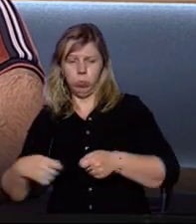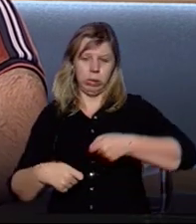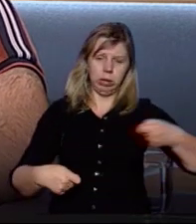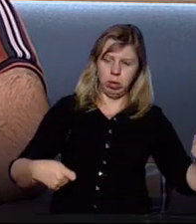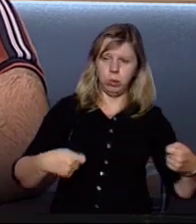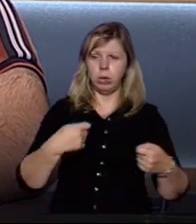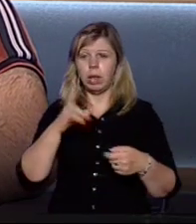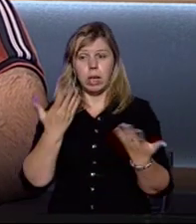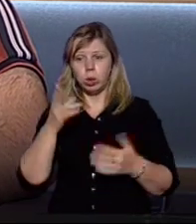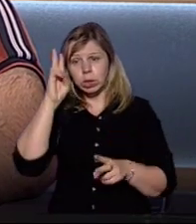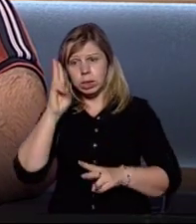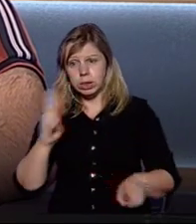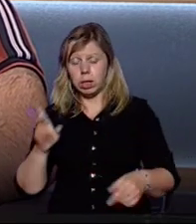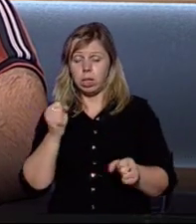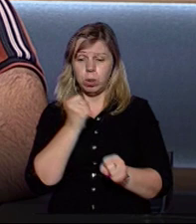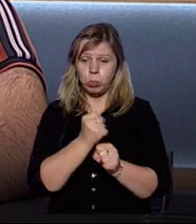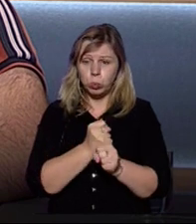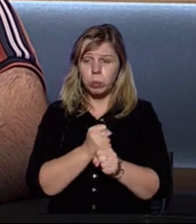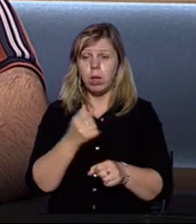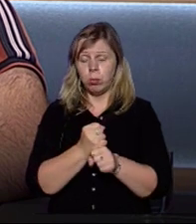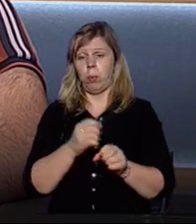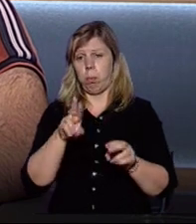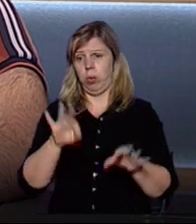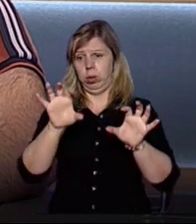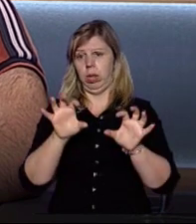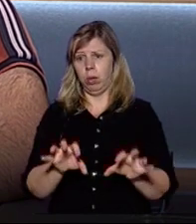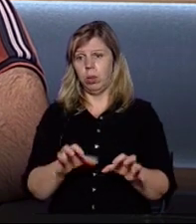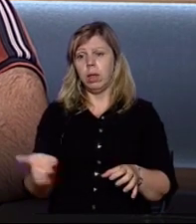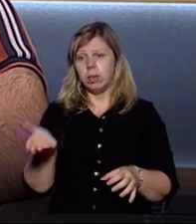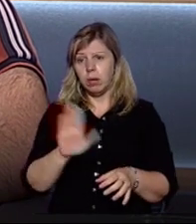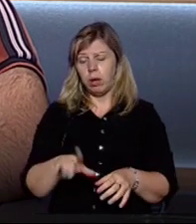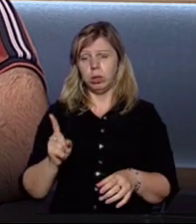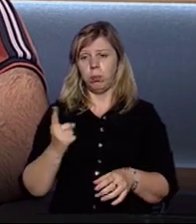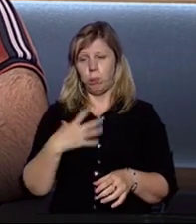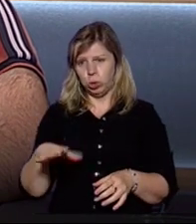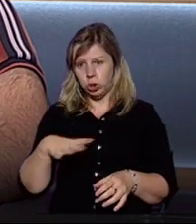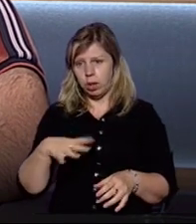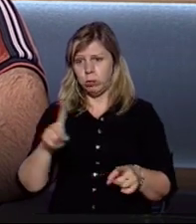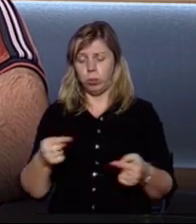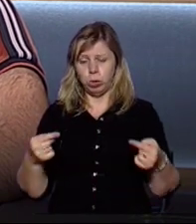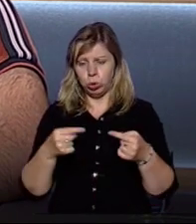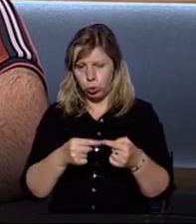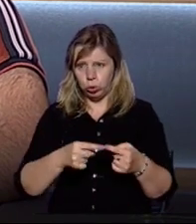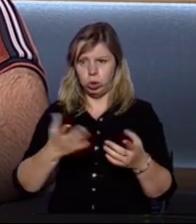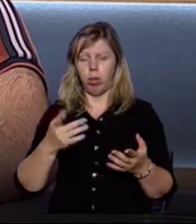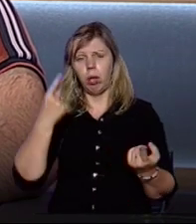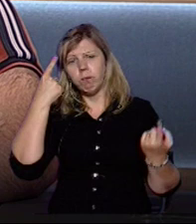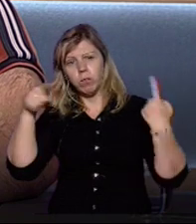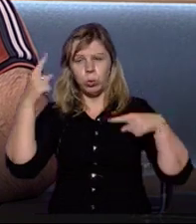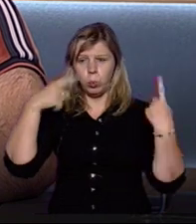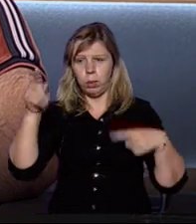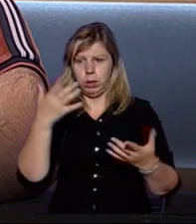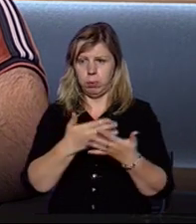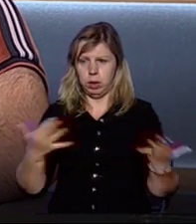Якщо ти не знаєш, як поступити, то поступи по закону. Давайте дочекаємося, щоб було чітко недогадливими якимись